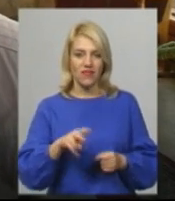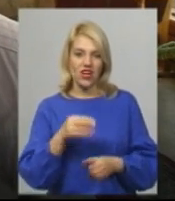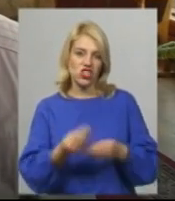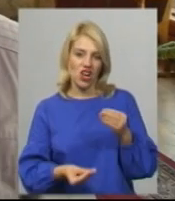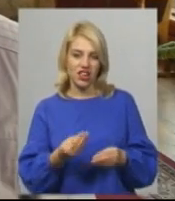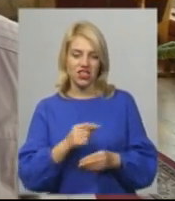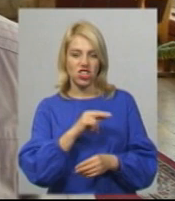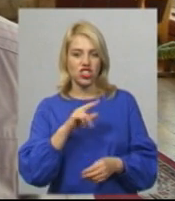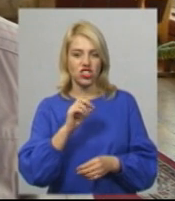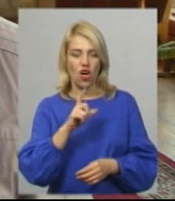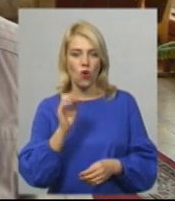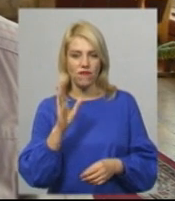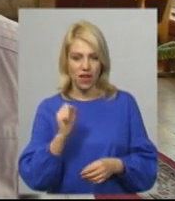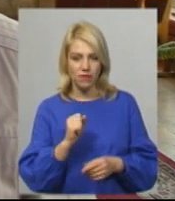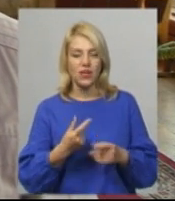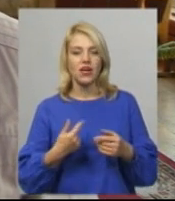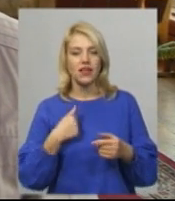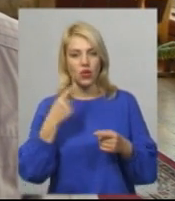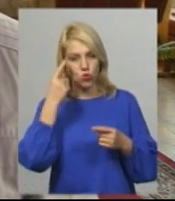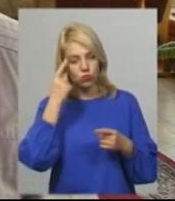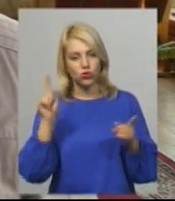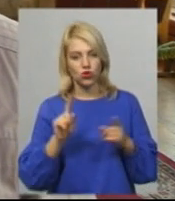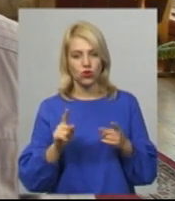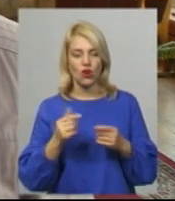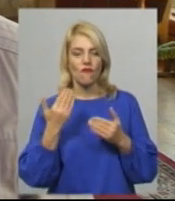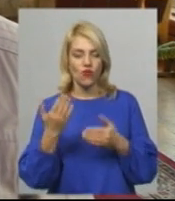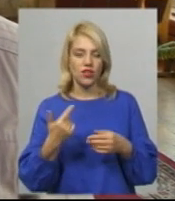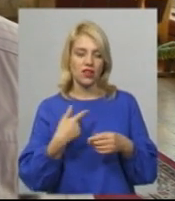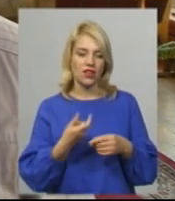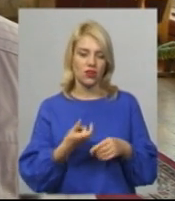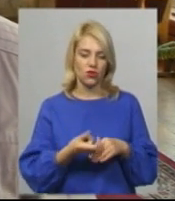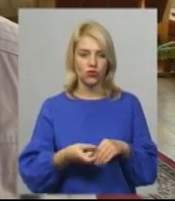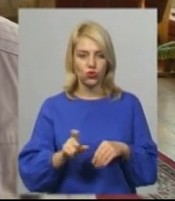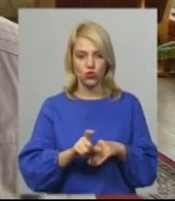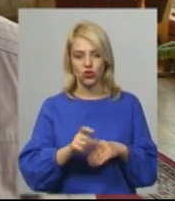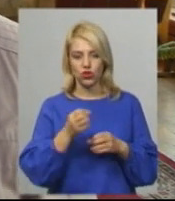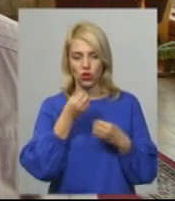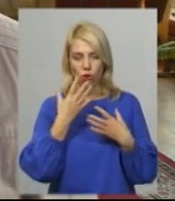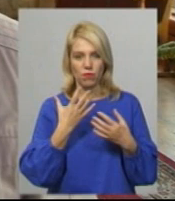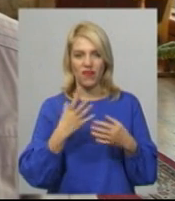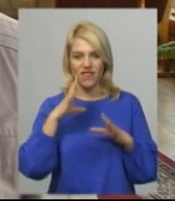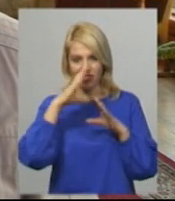Чехова, і я думаю, що вони нам дуже добре вдалися, у нас гарні